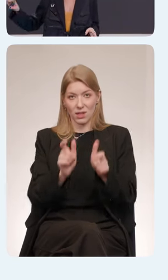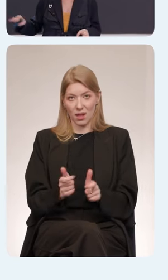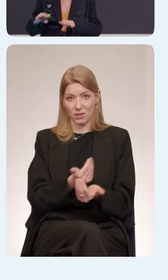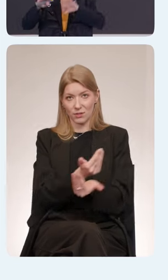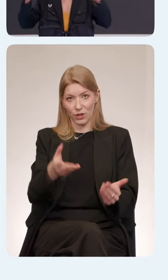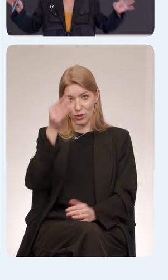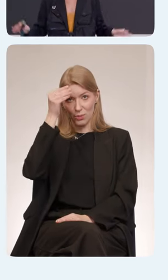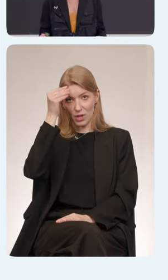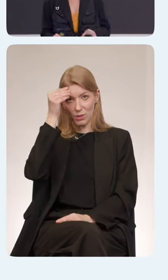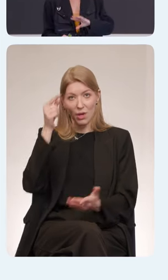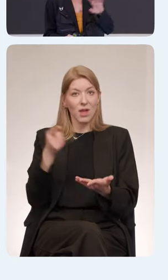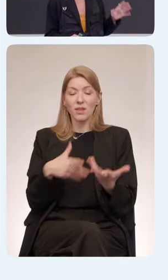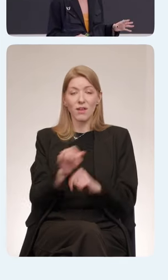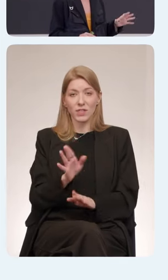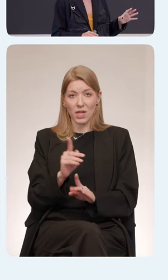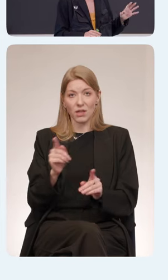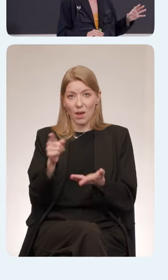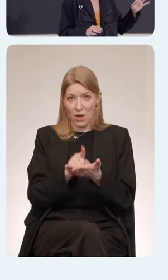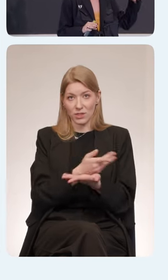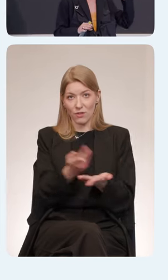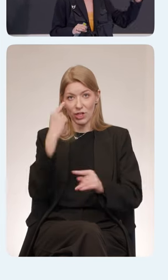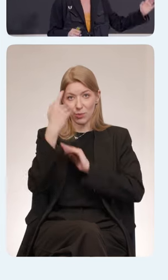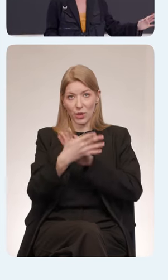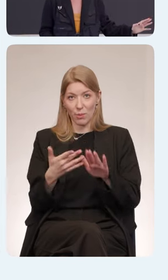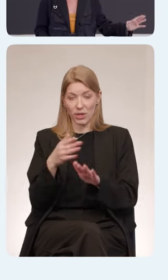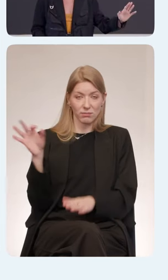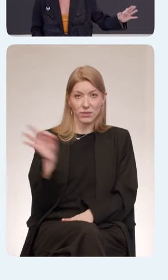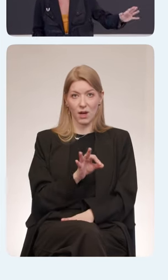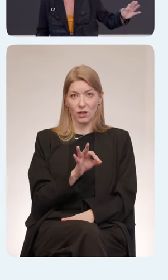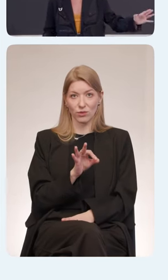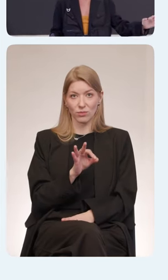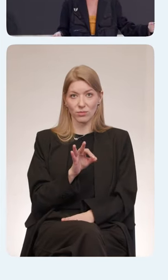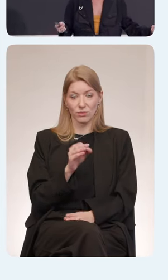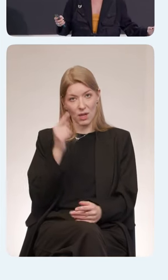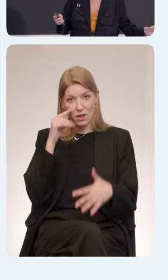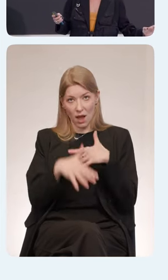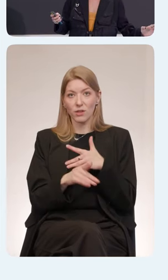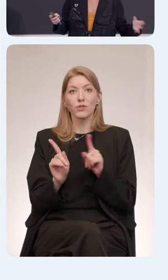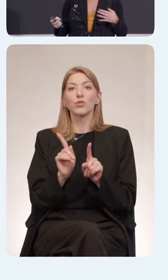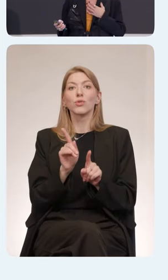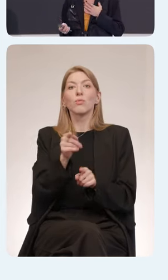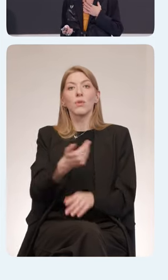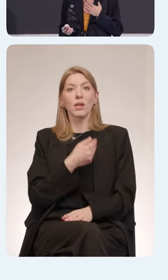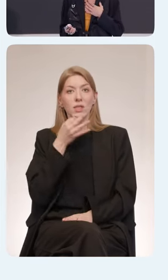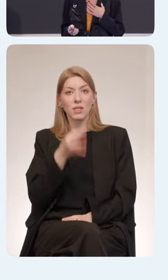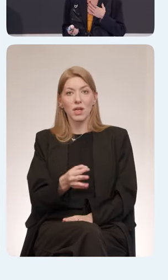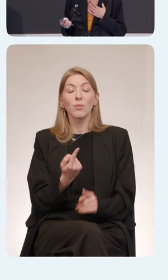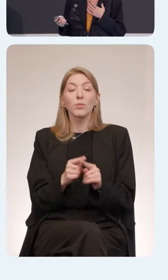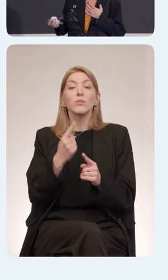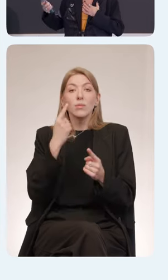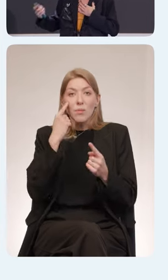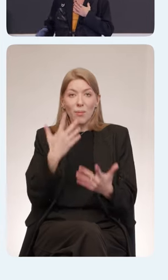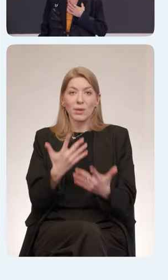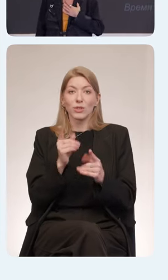все люди обязаны понимать вас с полуслова. Не все люди обязаны думать, да, да, это все так и есть, это все, конечно, хорошо. И примите то, что не все люди